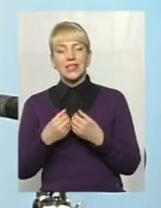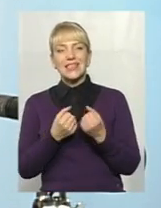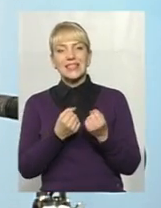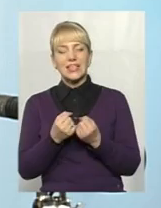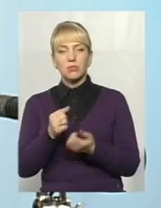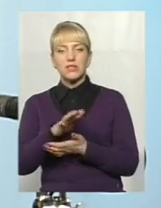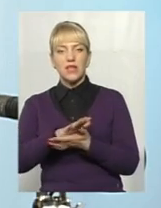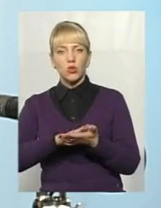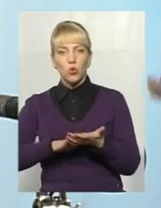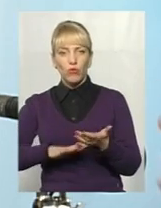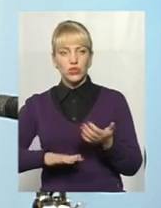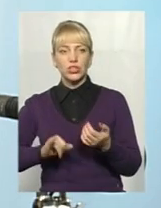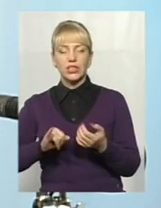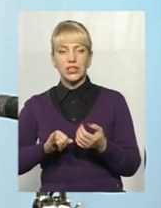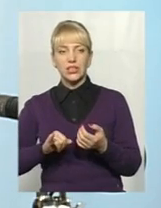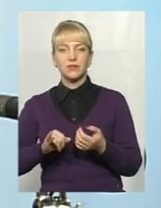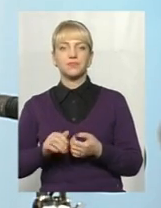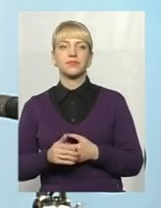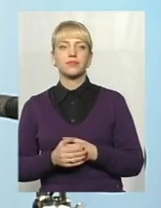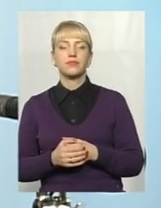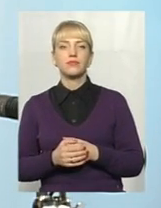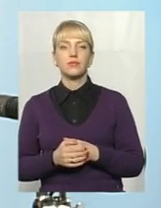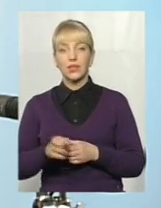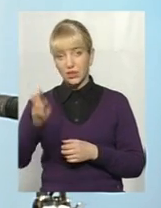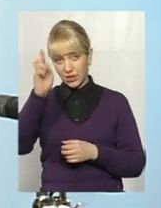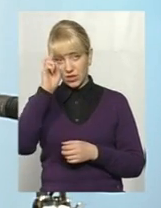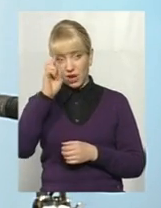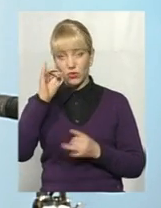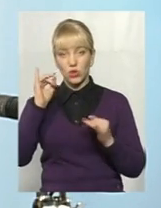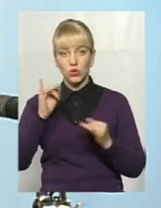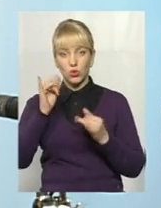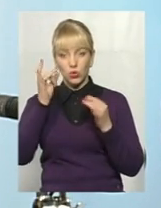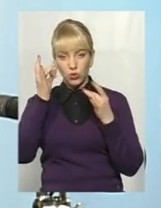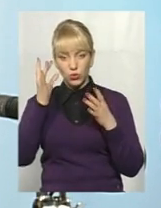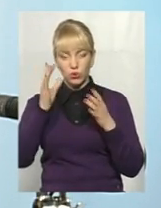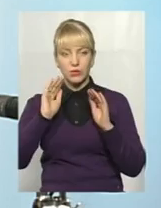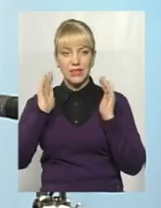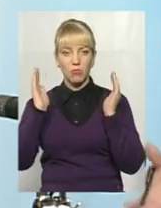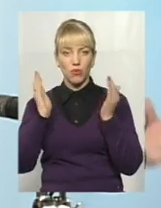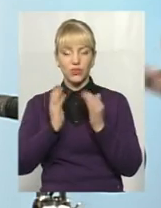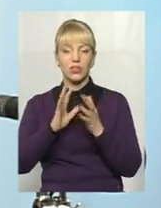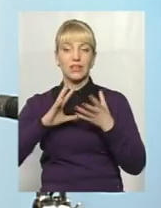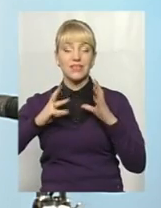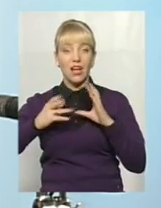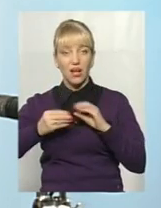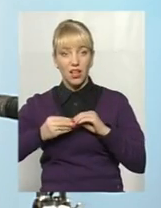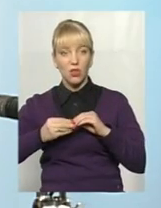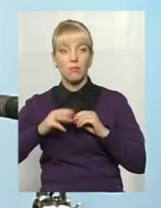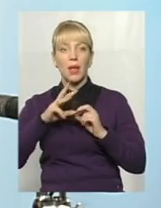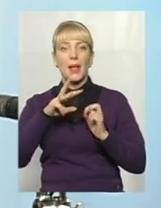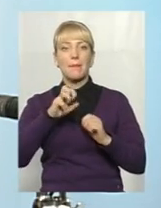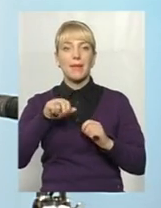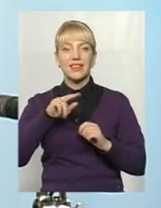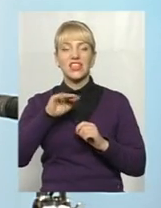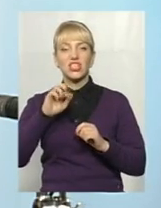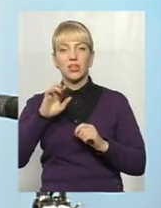безпосередньо в державному історико-культурному заповіднику, і загалом в межі, в